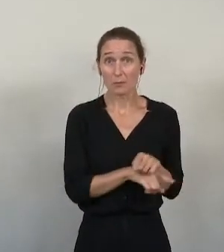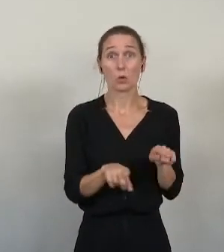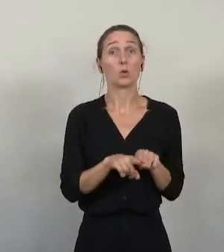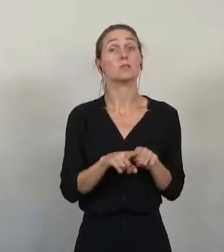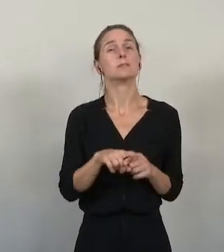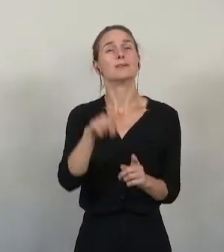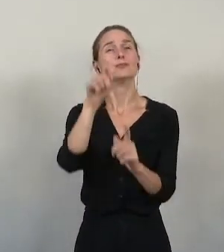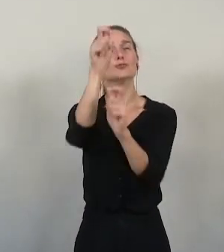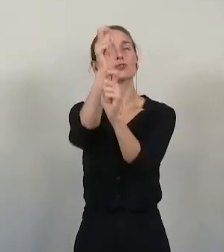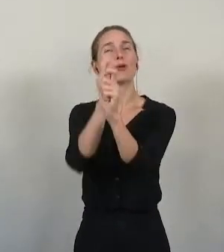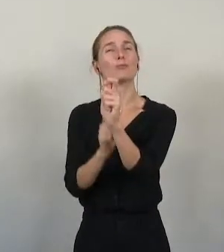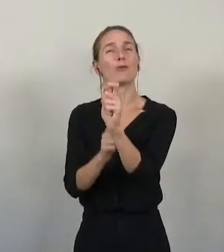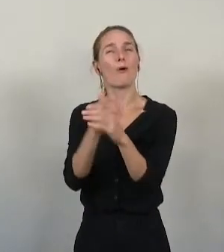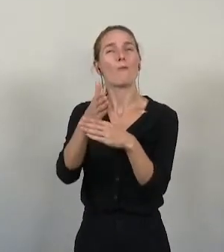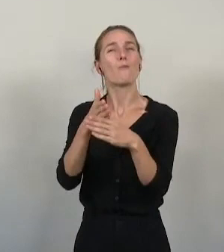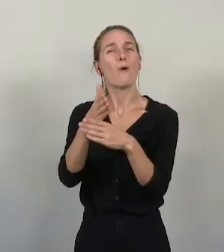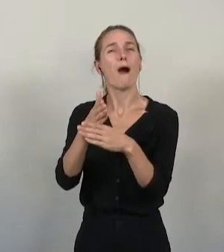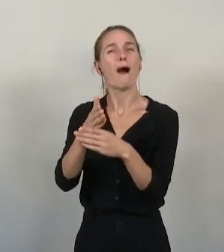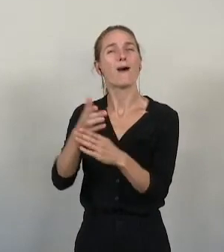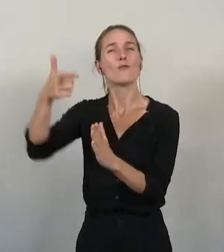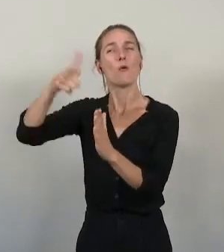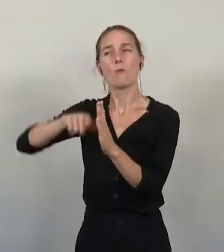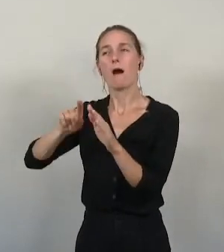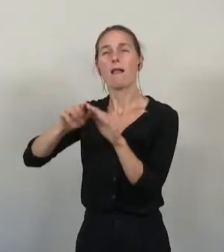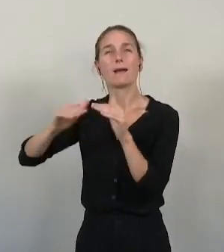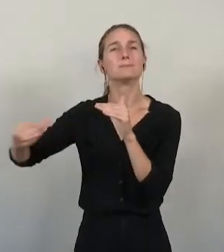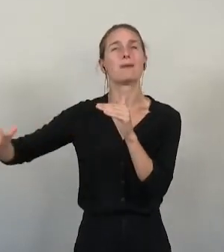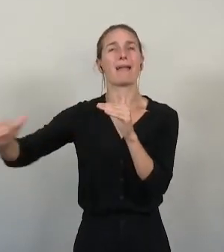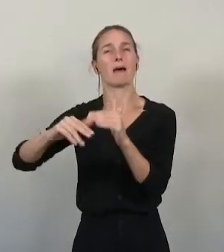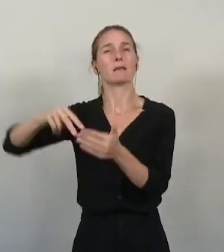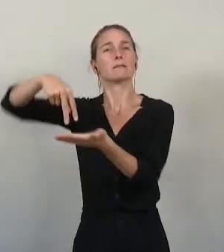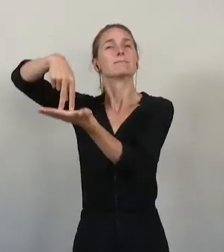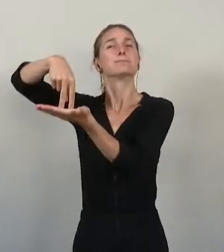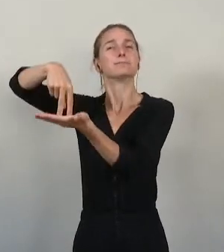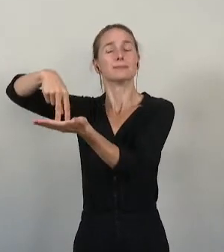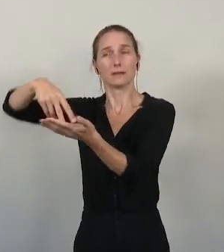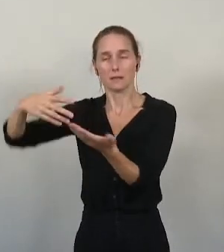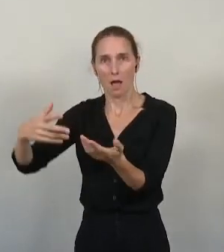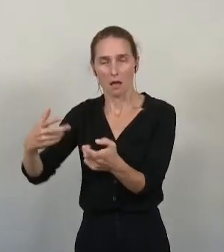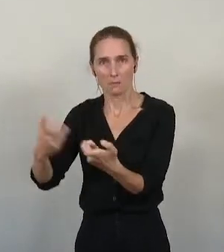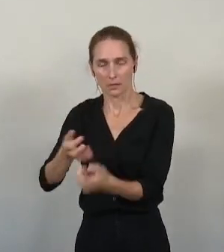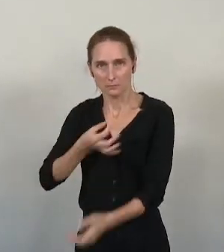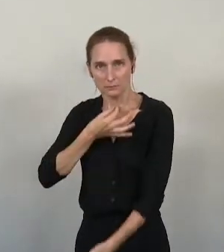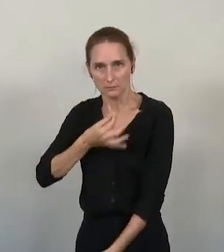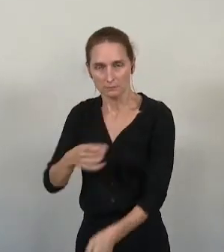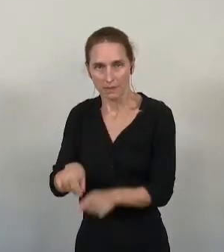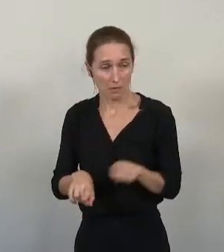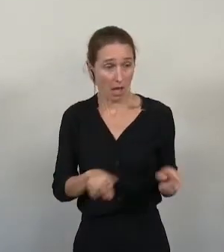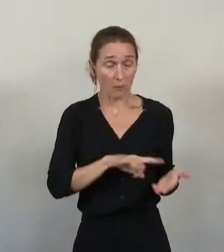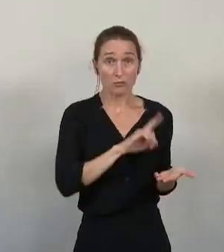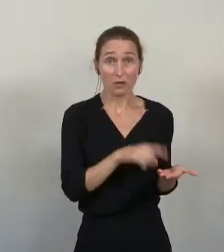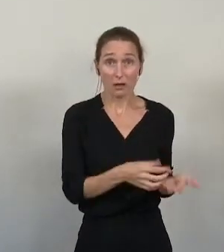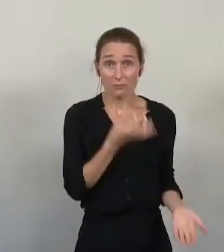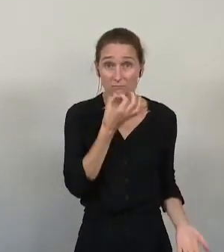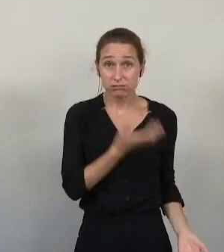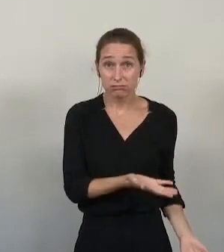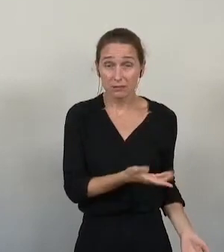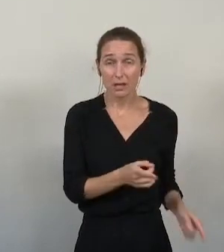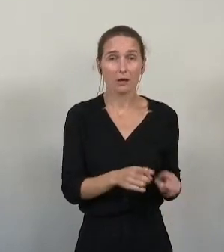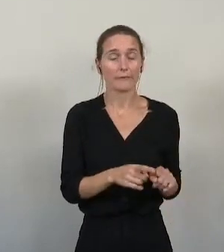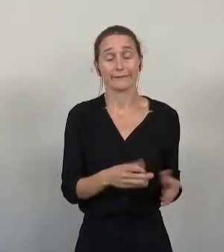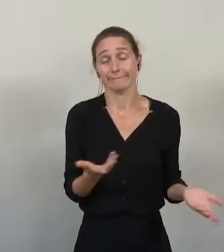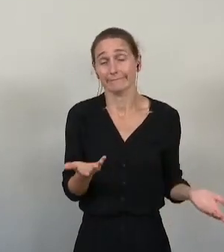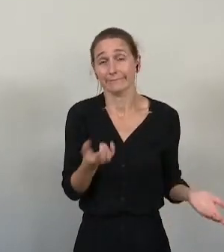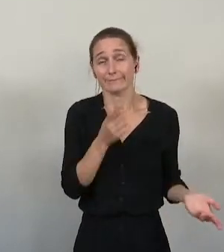resté quelques mois à l'esplanade. Et je ne vous fais pas l'affront de parler des sommes colossales engagées pour des cérémonies et de la